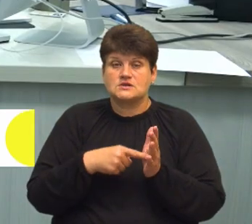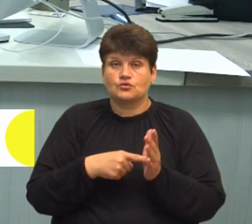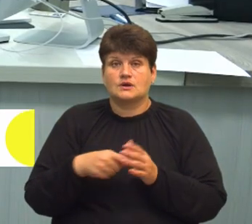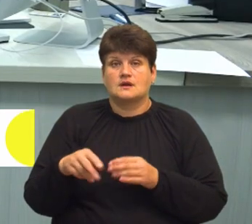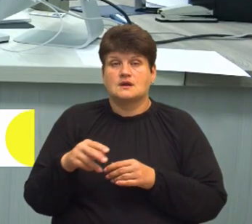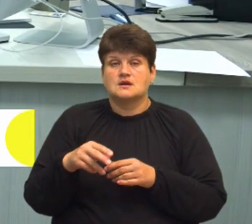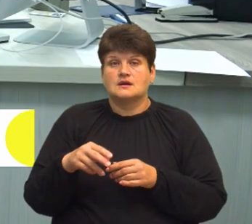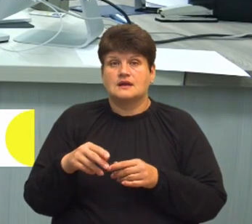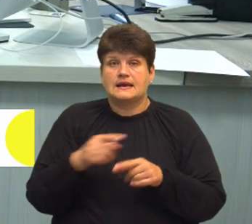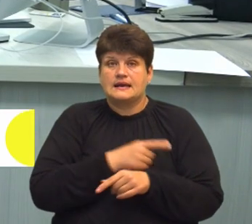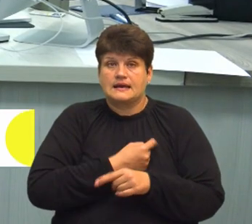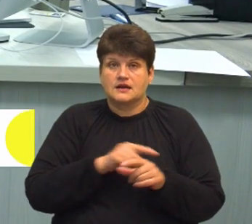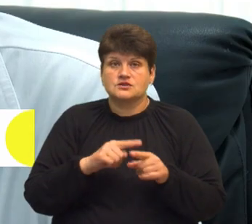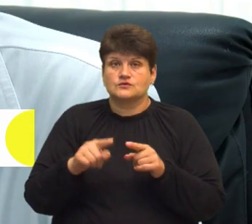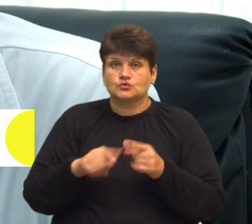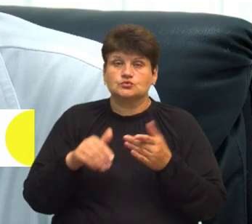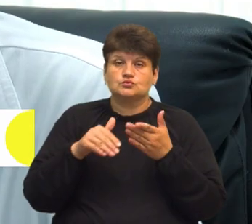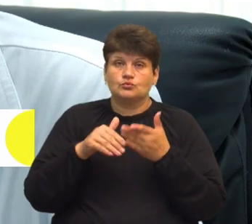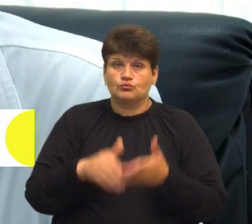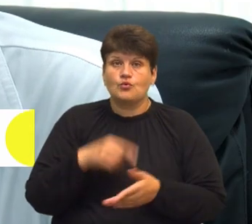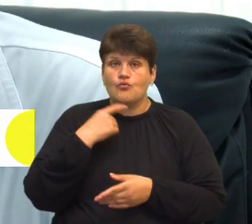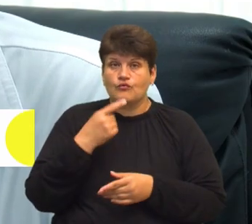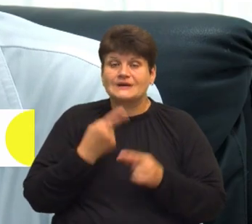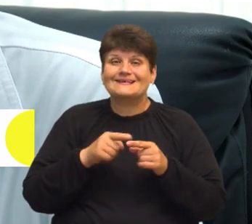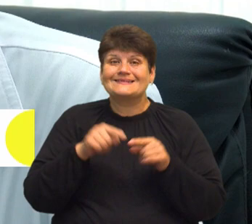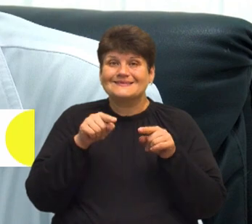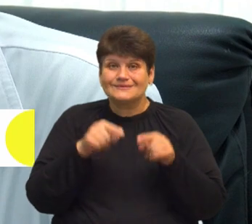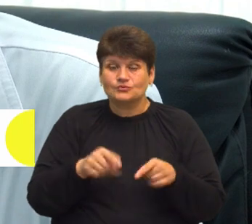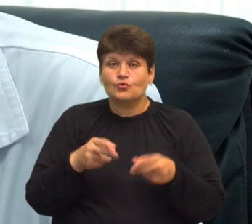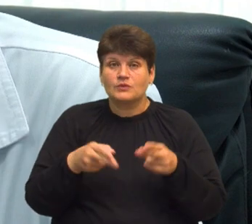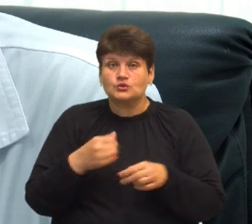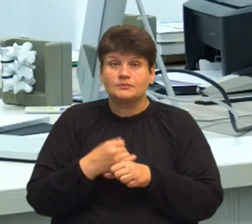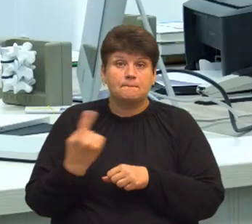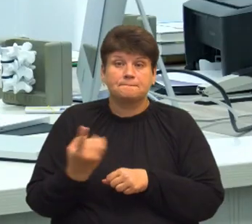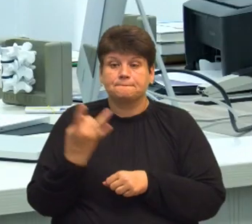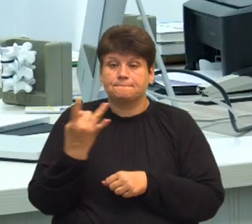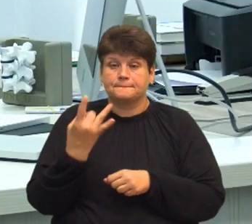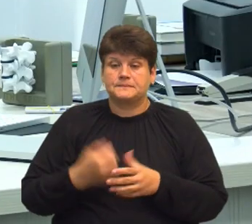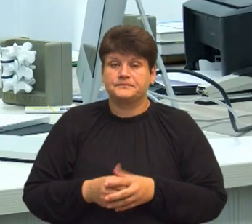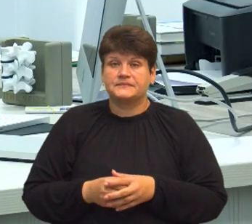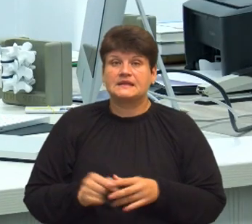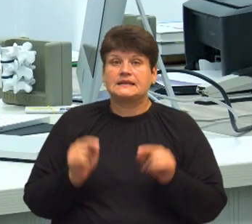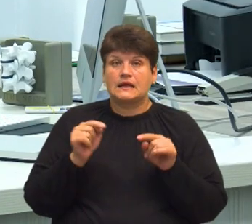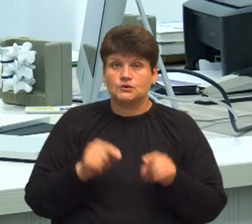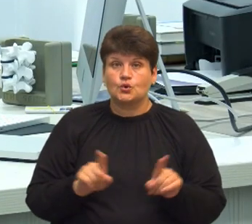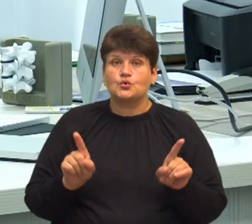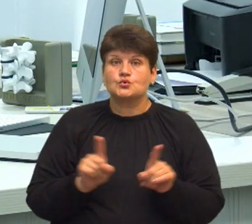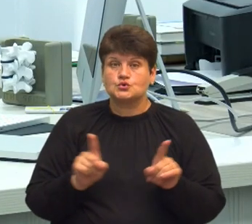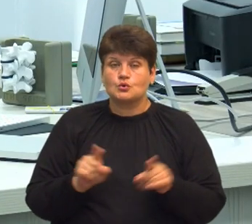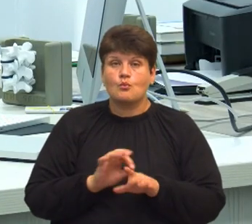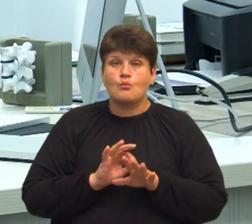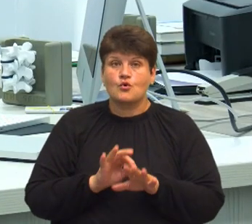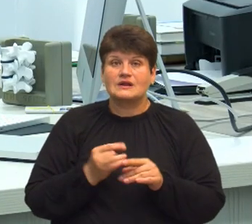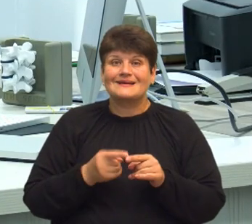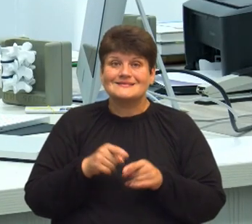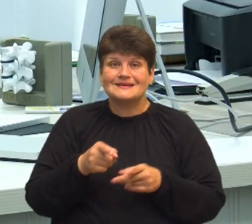лікарні швидкої допомоги Павло Бідзіля каже, таку операцію в Тернополі провели вперше. Для того, щоб проводити ці